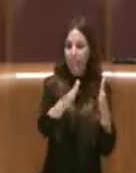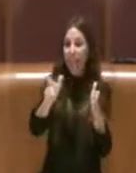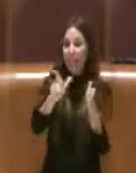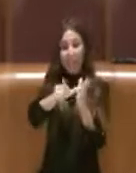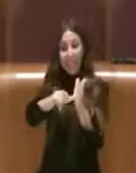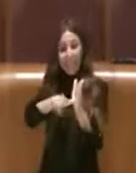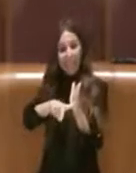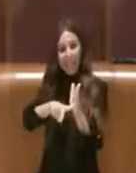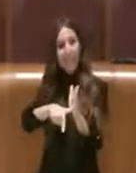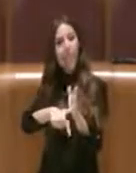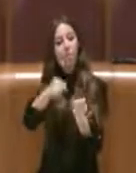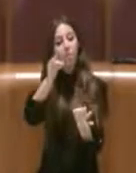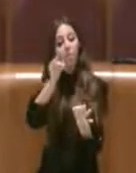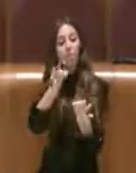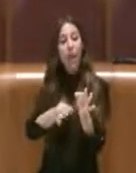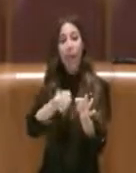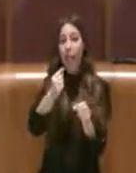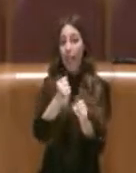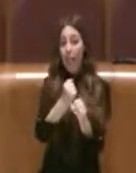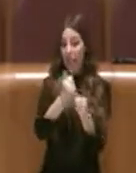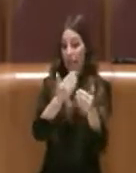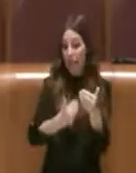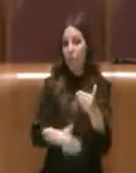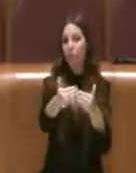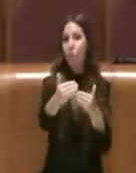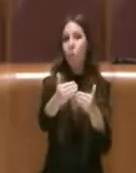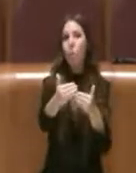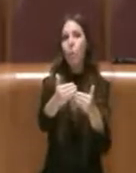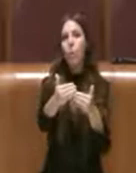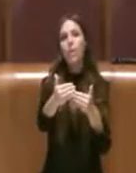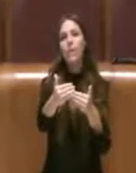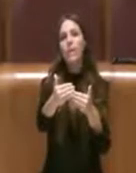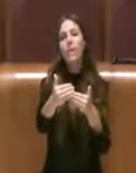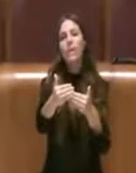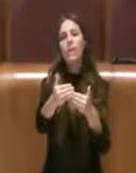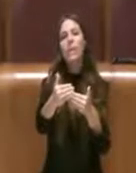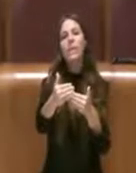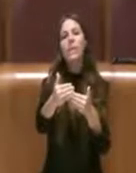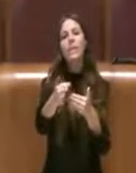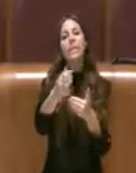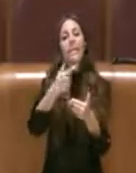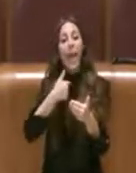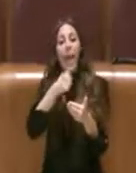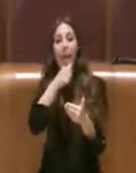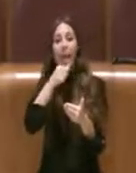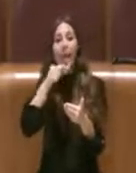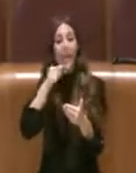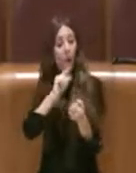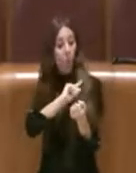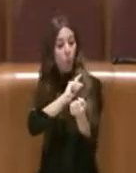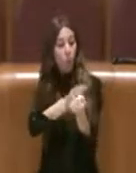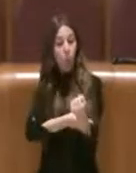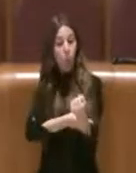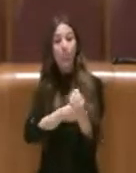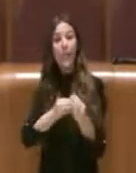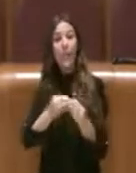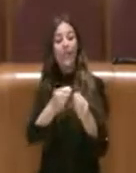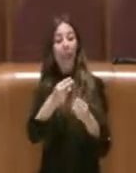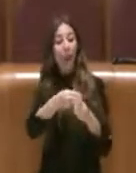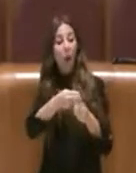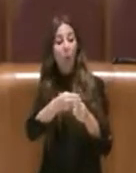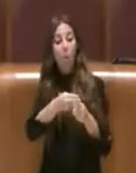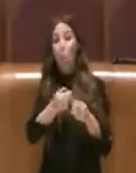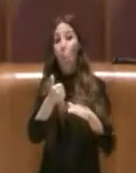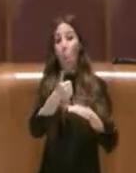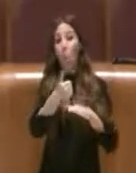di attuazione qualora dovesse essere del conferimento di maggiori poteri a Roma, quindi siccome abbiamo